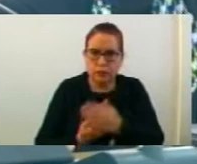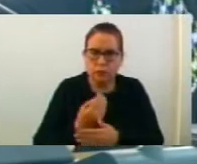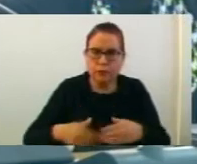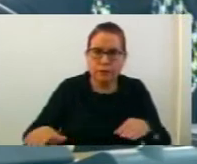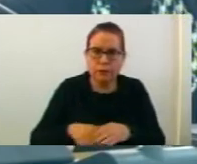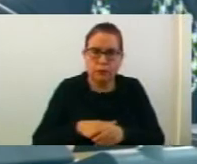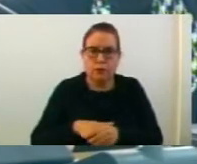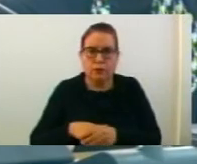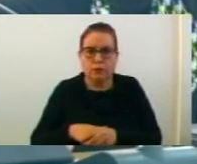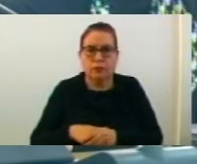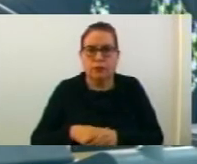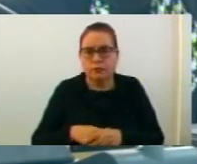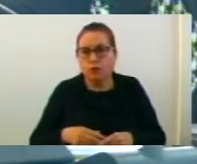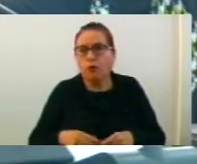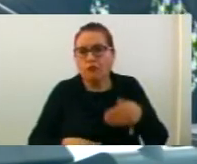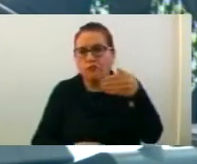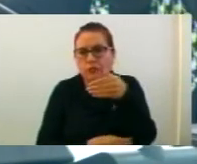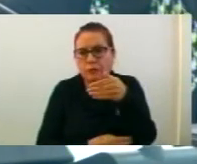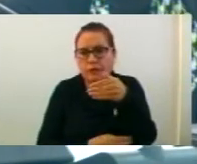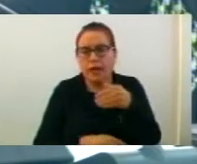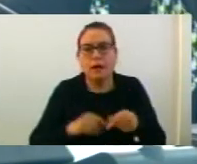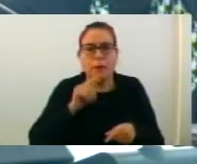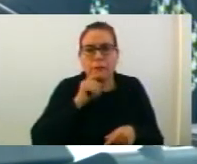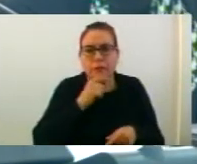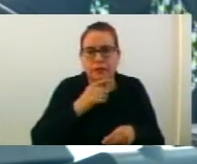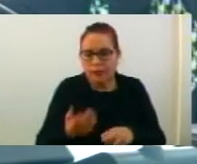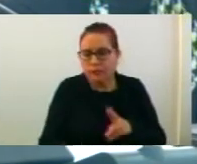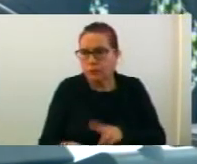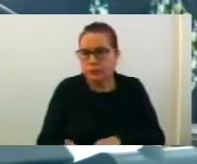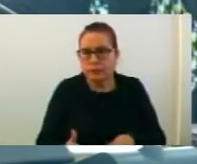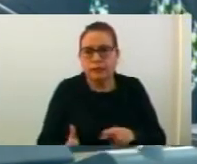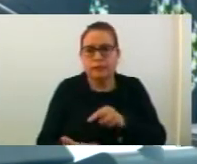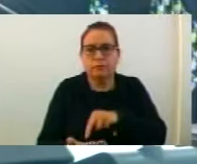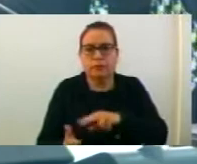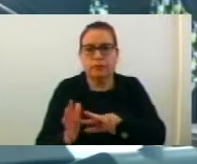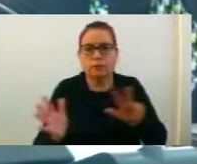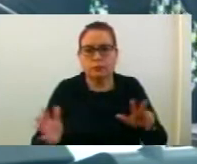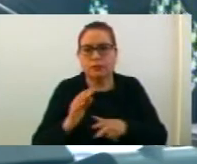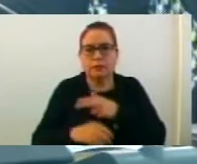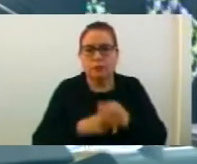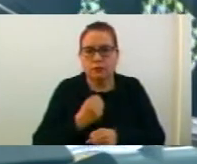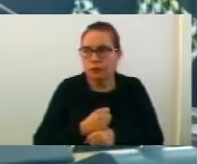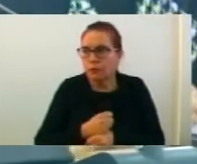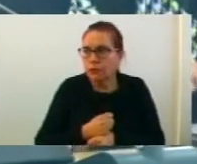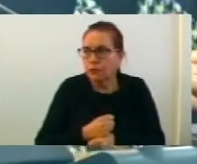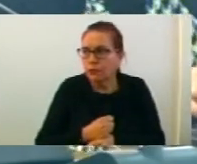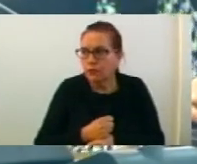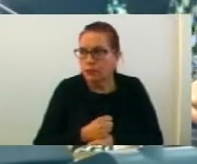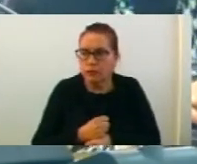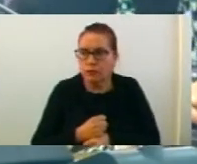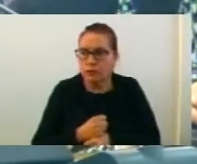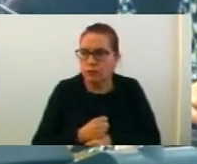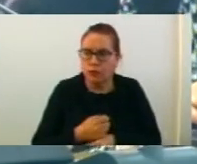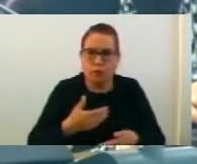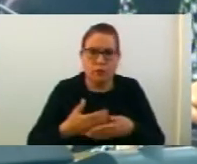нови вработување во јавното предпријатие паркирајащето Струмица за 2018 година. По разглядување на горе наведените точки,